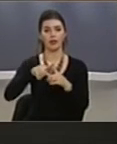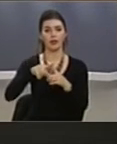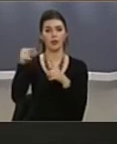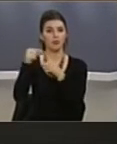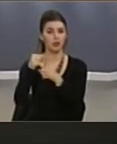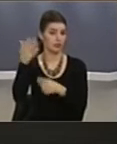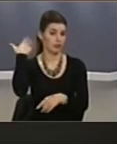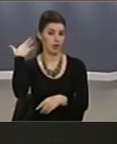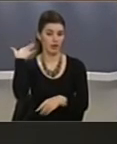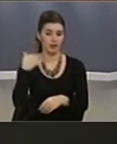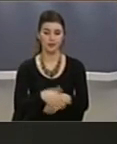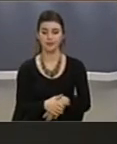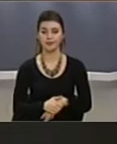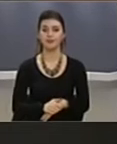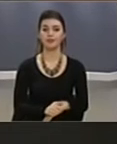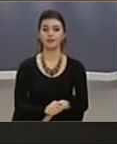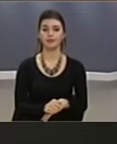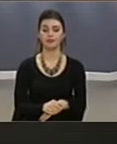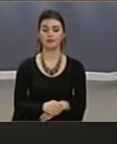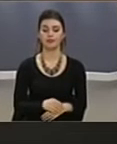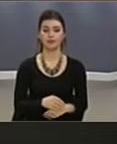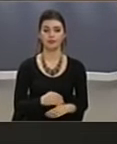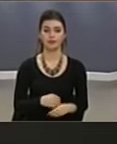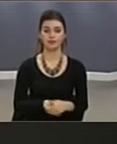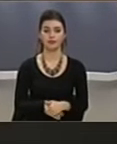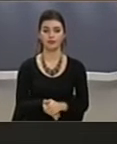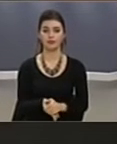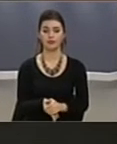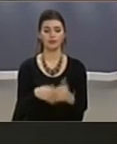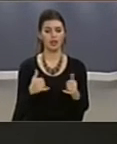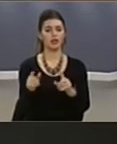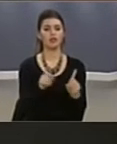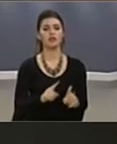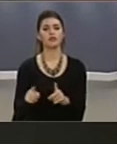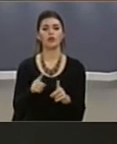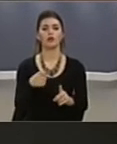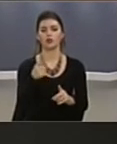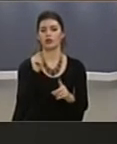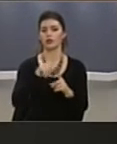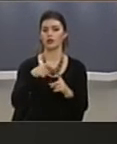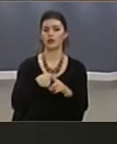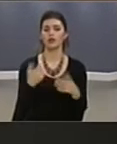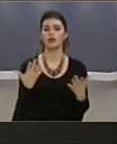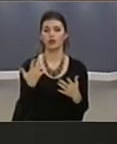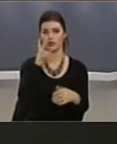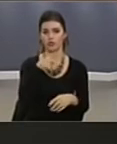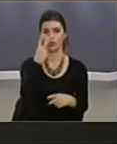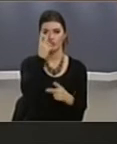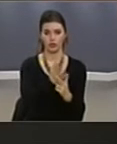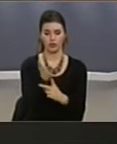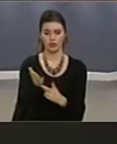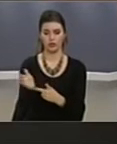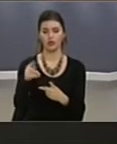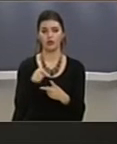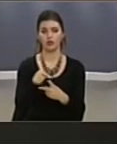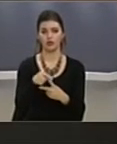publik ku prodhoj lajmi. Gjendje aktualin në RTK mund të përshkruat në dy dimensione që janë, dimensioni